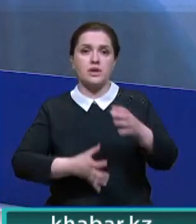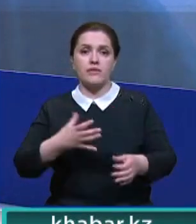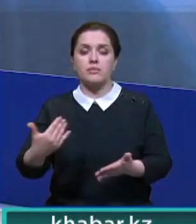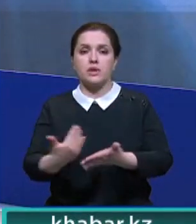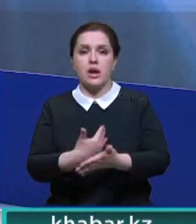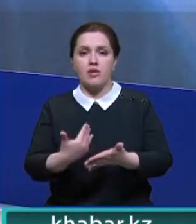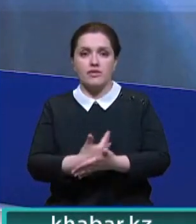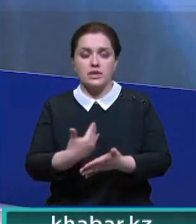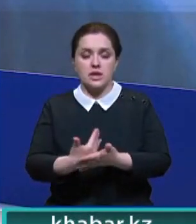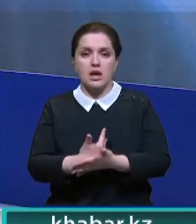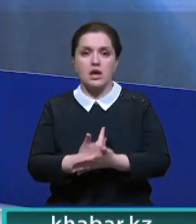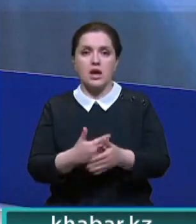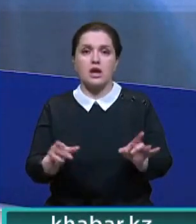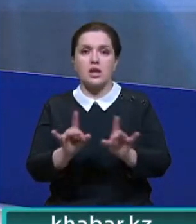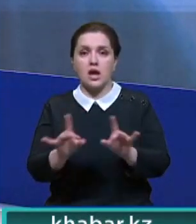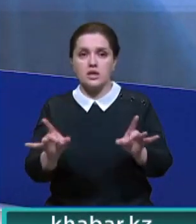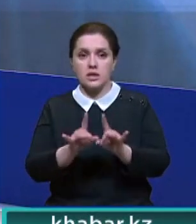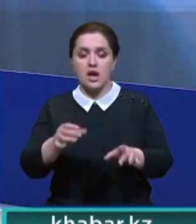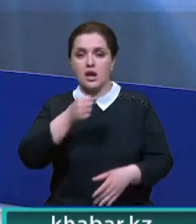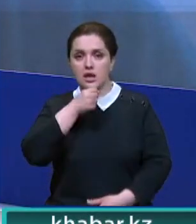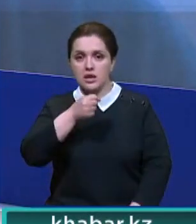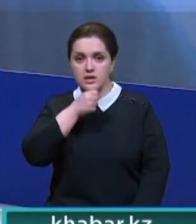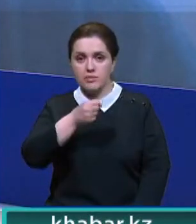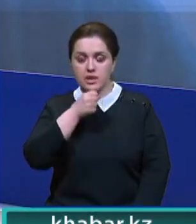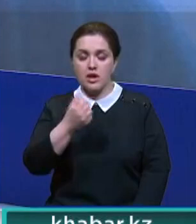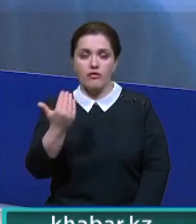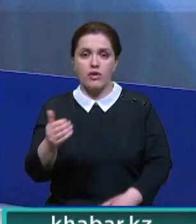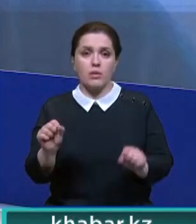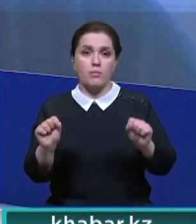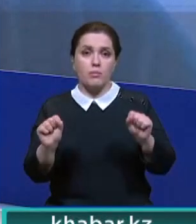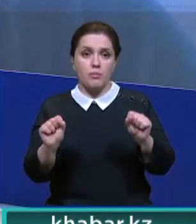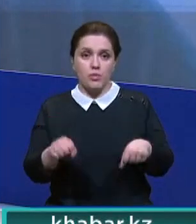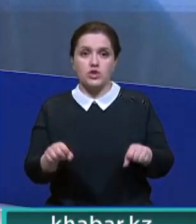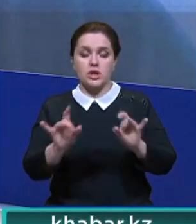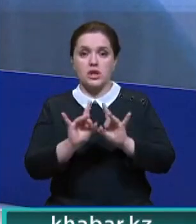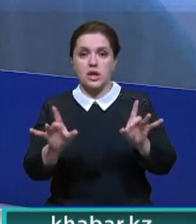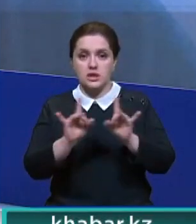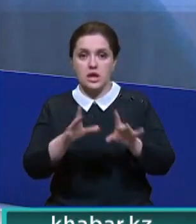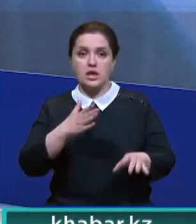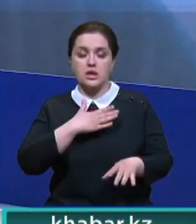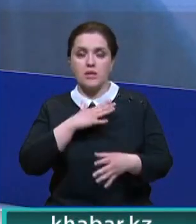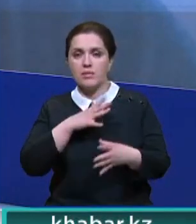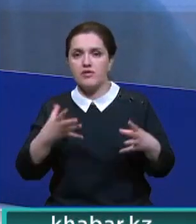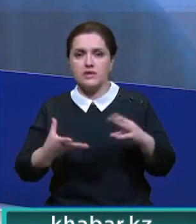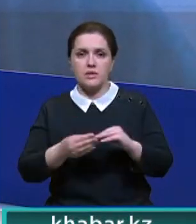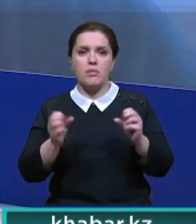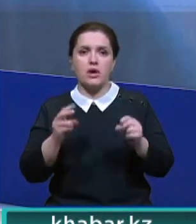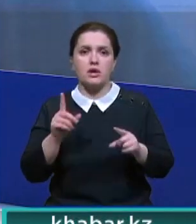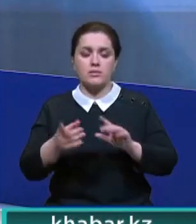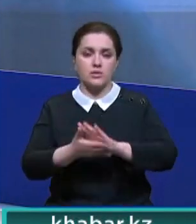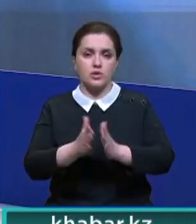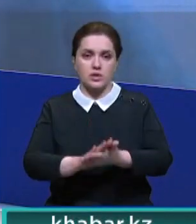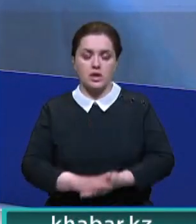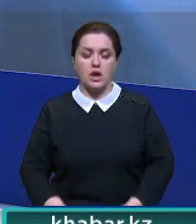что, в принципе, рассказывают корреспонденты оттуда, вот вы можете рассказать нам вот в целом, как там ситуация?